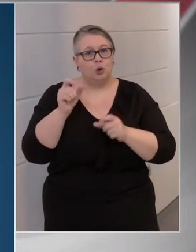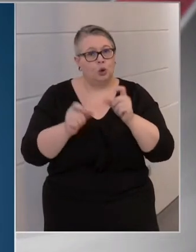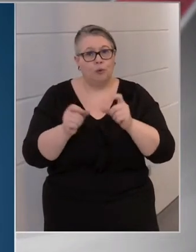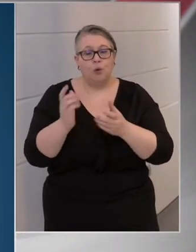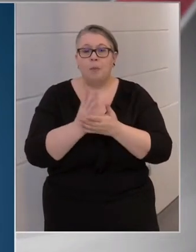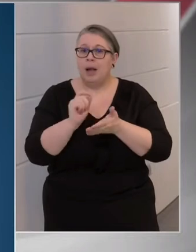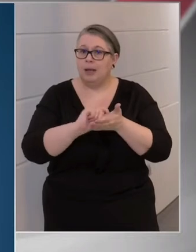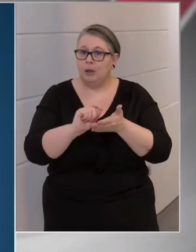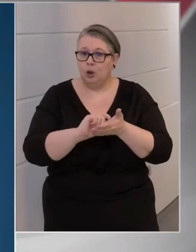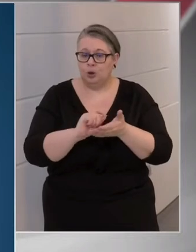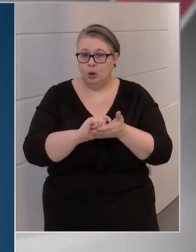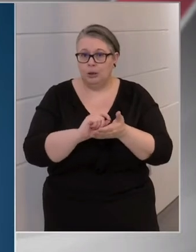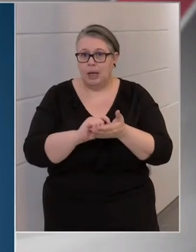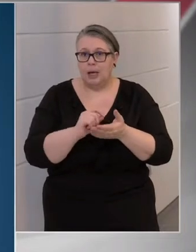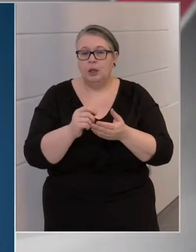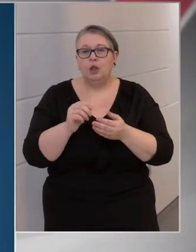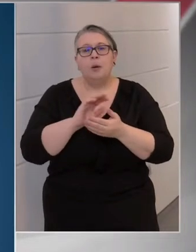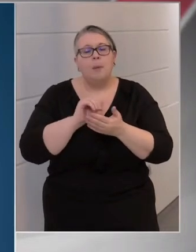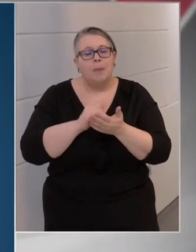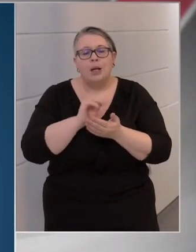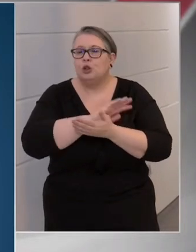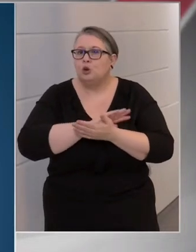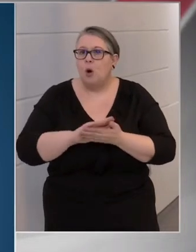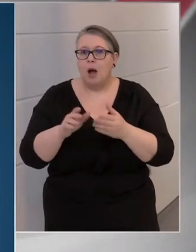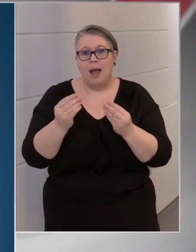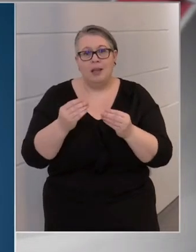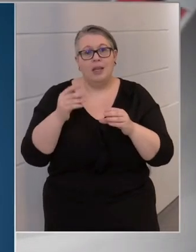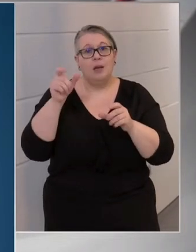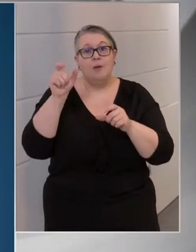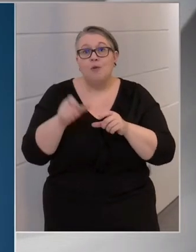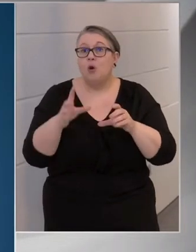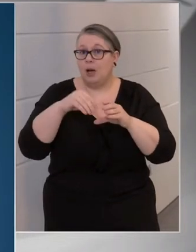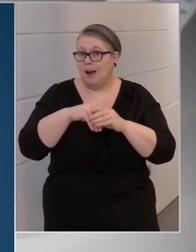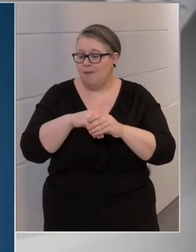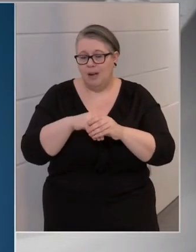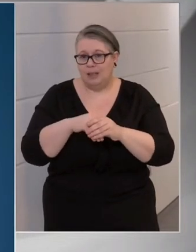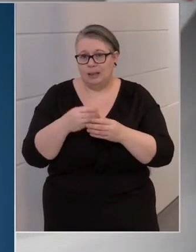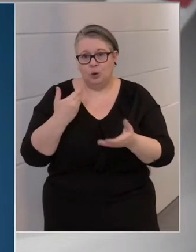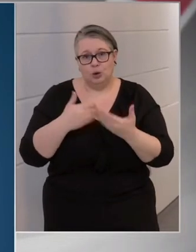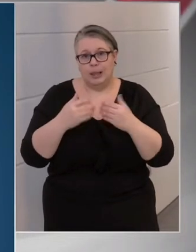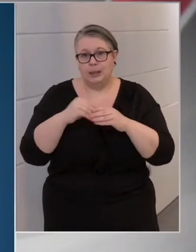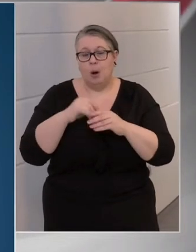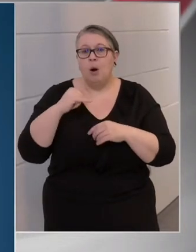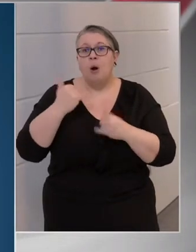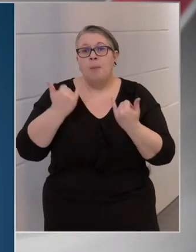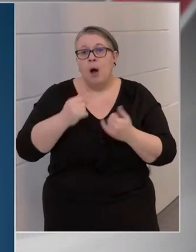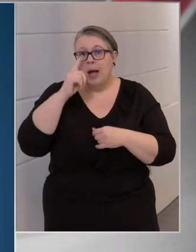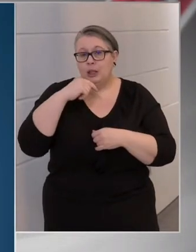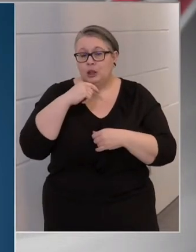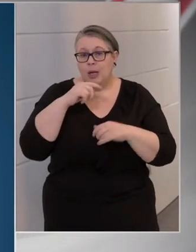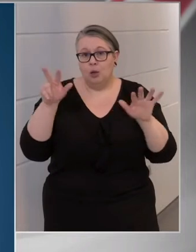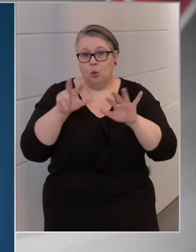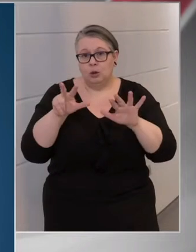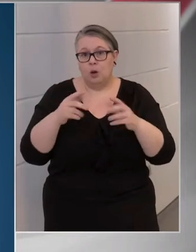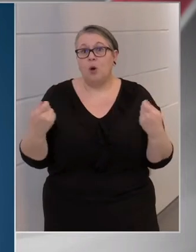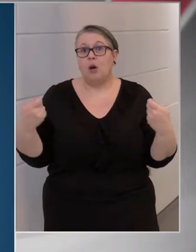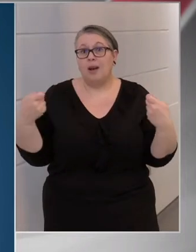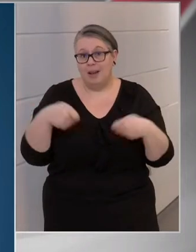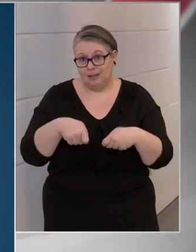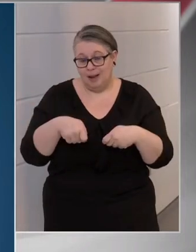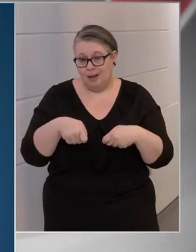töltöttek ki, soha a interneten ennyien konzultációban még nem vettek részt, ezt ma este 8 órakor lezárjuk,